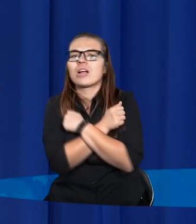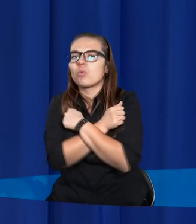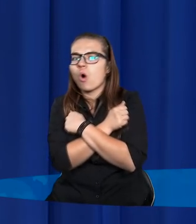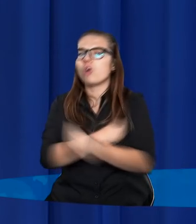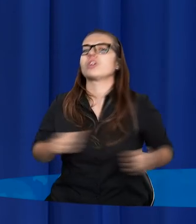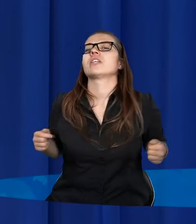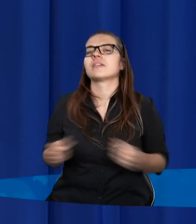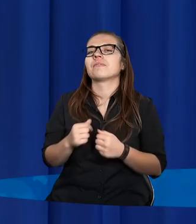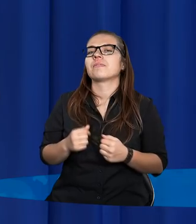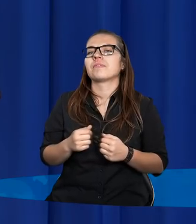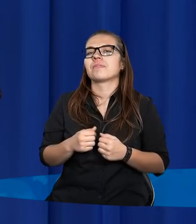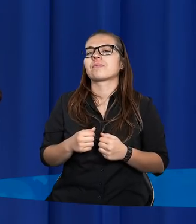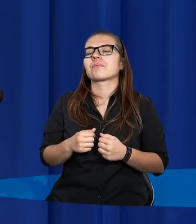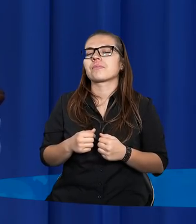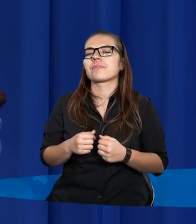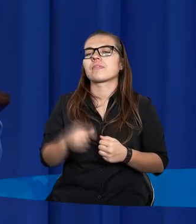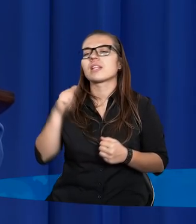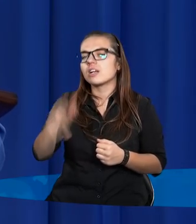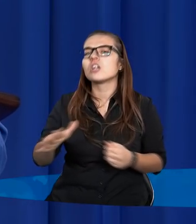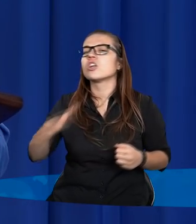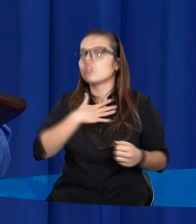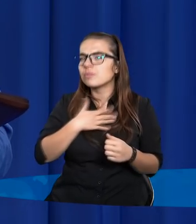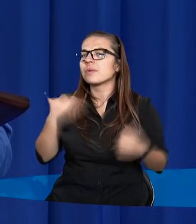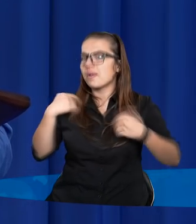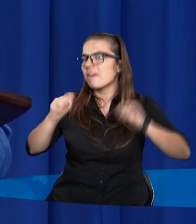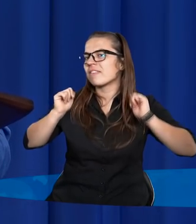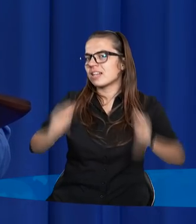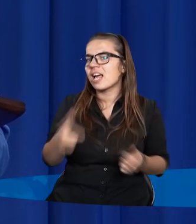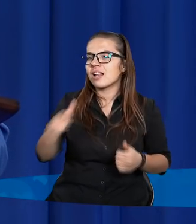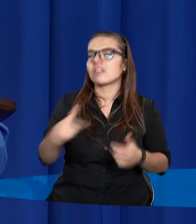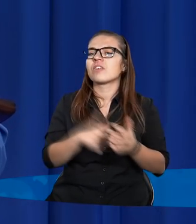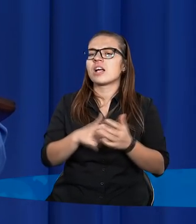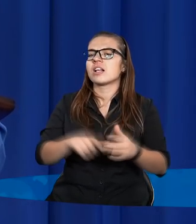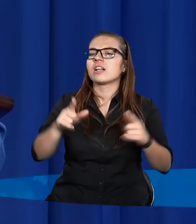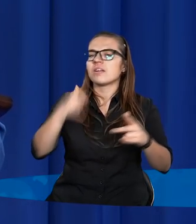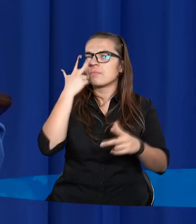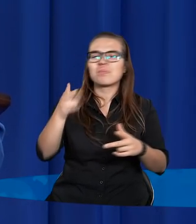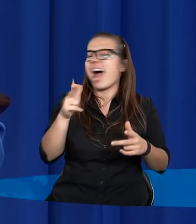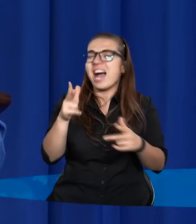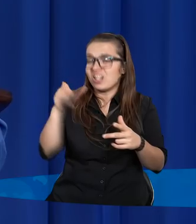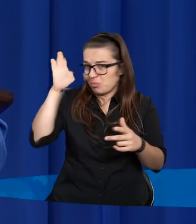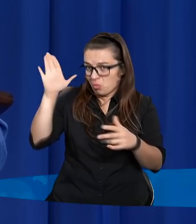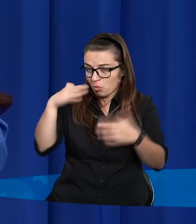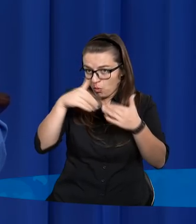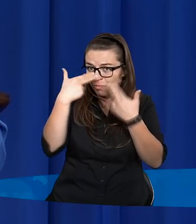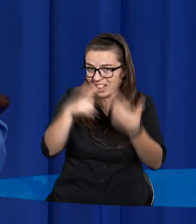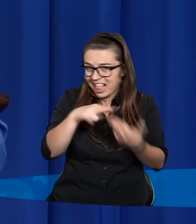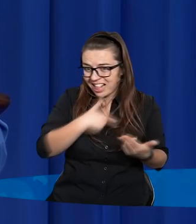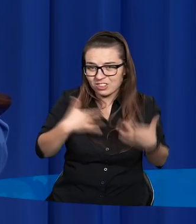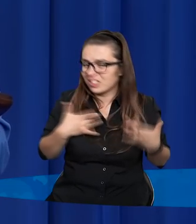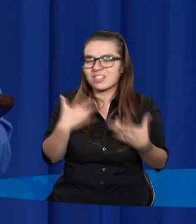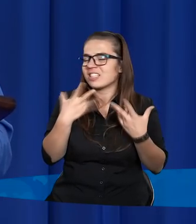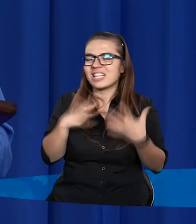nie wierzę w to, że nie byłby w stanie patrzeć na nasze cierpienie przez całą